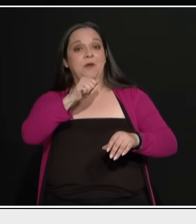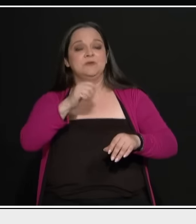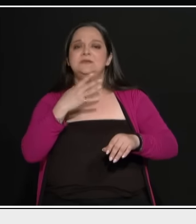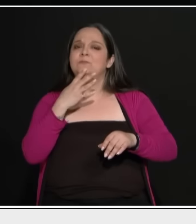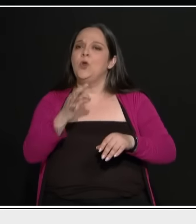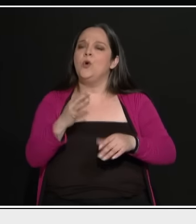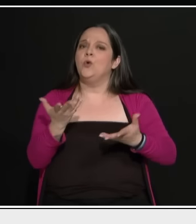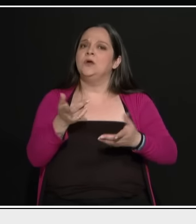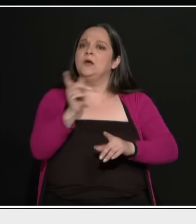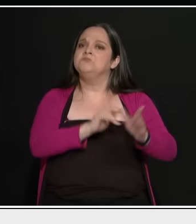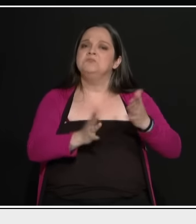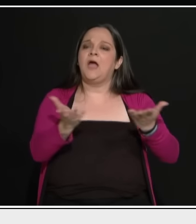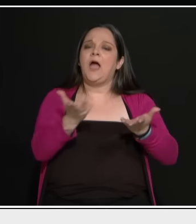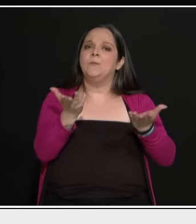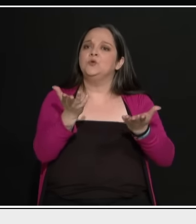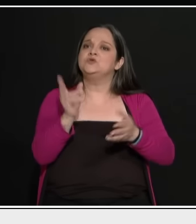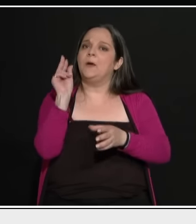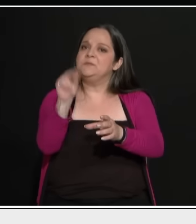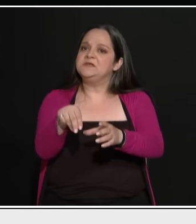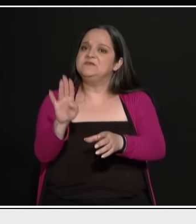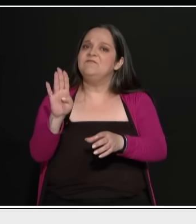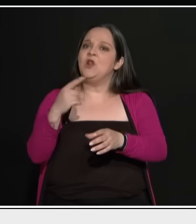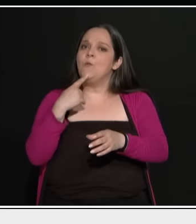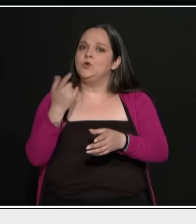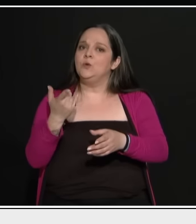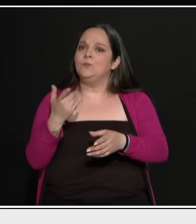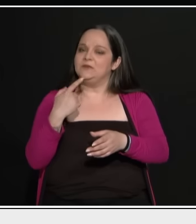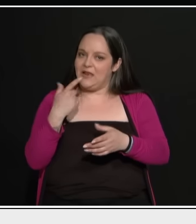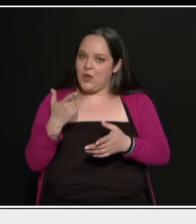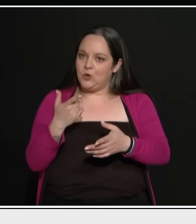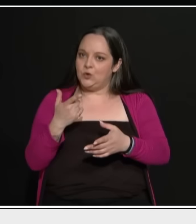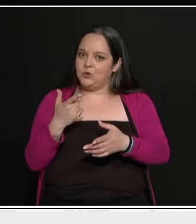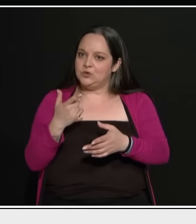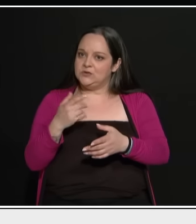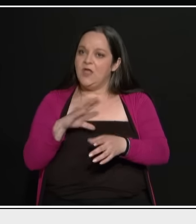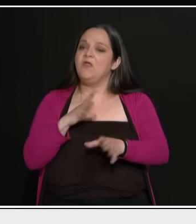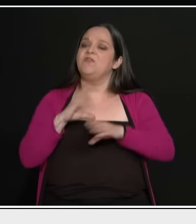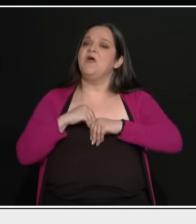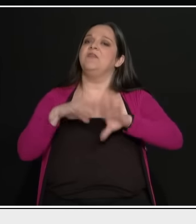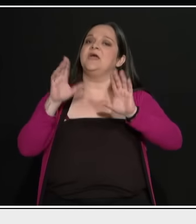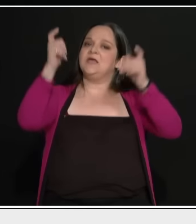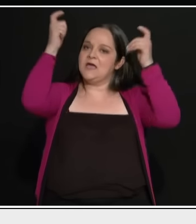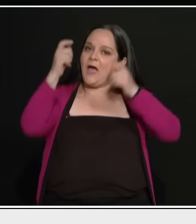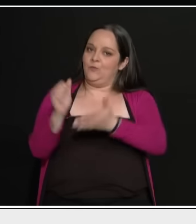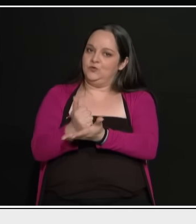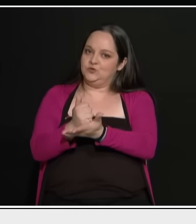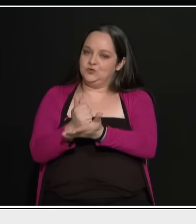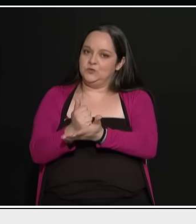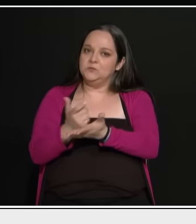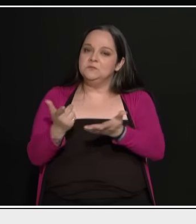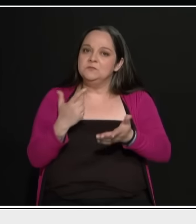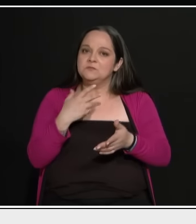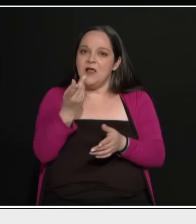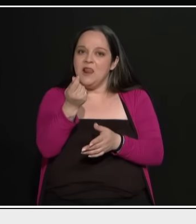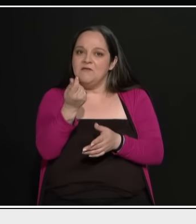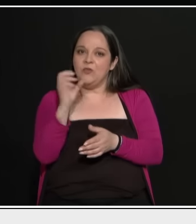Βελόπουλο. Επειδή λέει ότι είναι κατά του γάμου φιλοφίλων. Στα λεφτά του τα έχεις στο